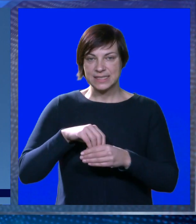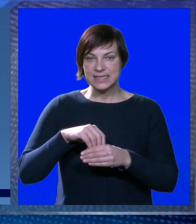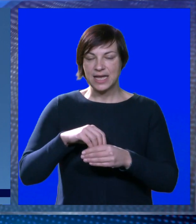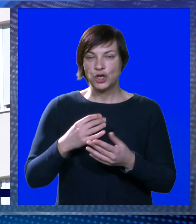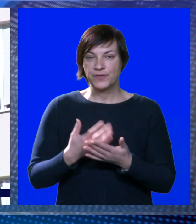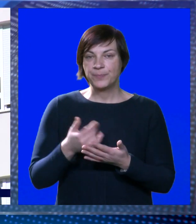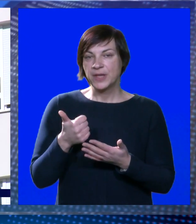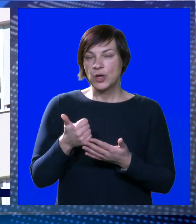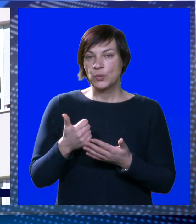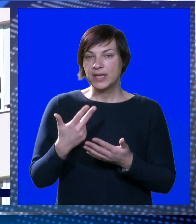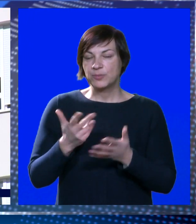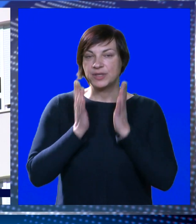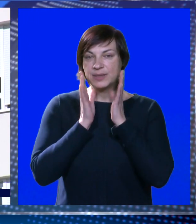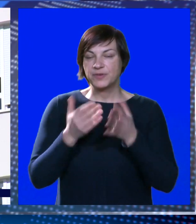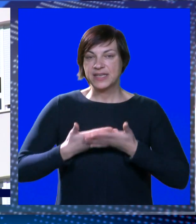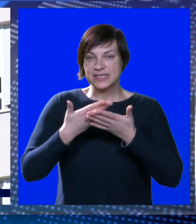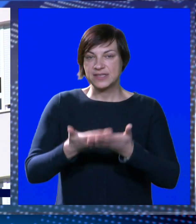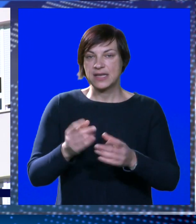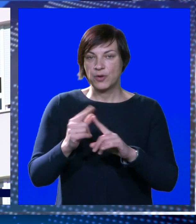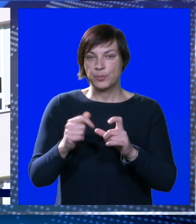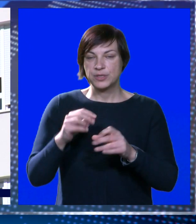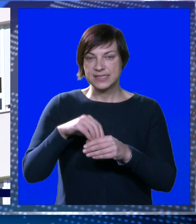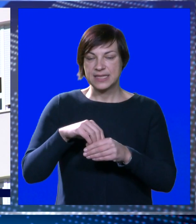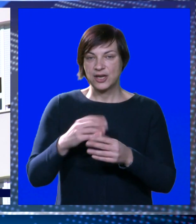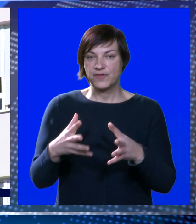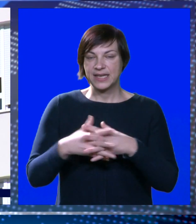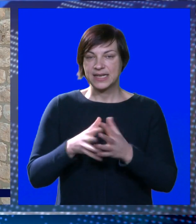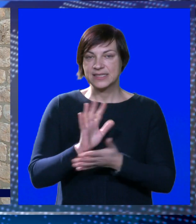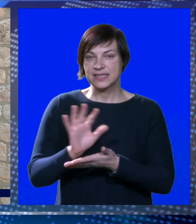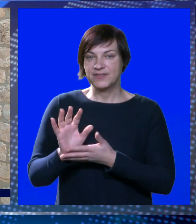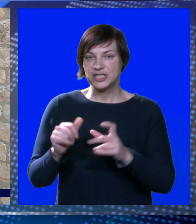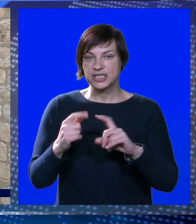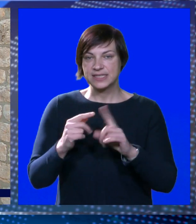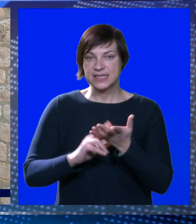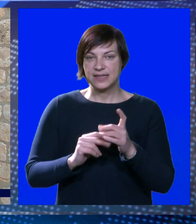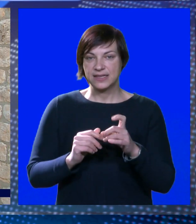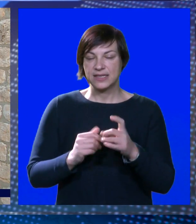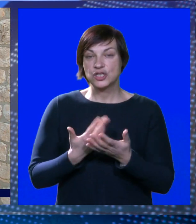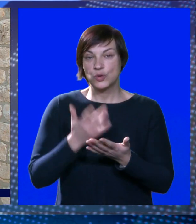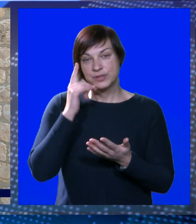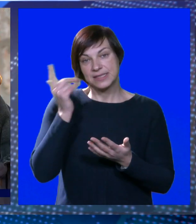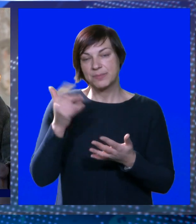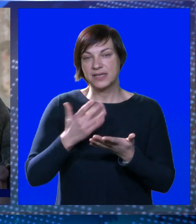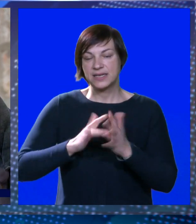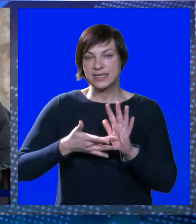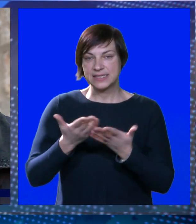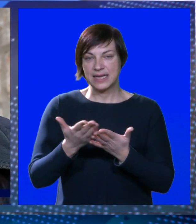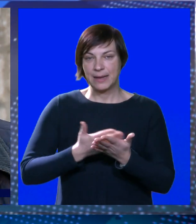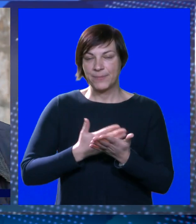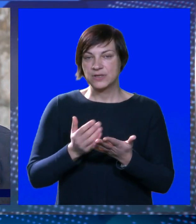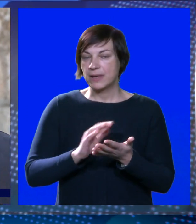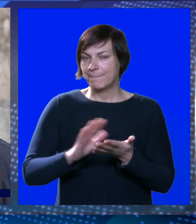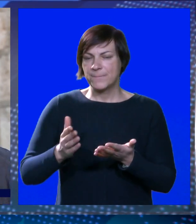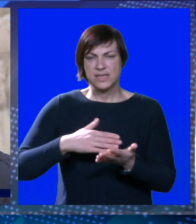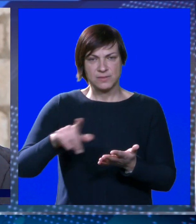stanovi. U jednom od tri povjerenstva za dodjelu postanova u najam je i gradski vječnik Ivan Cetinić. On smatra kako se cijeli postupak